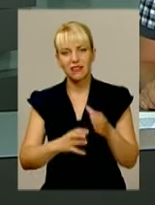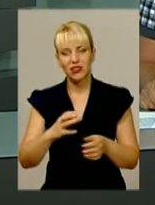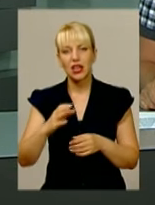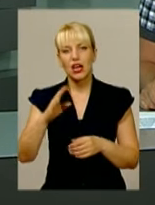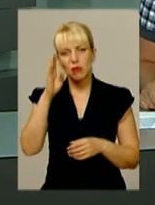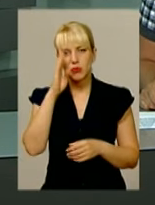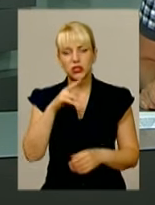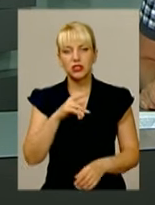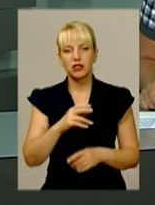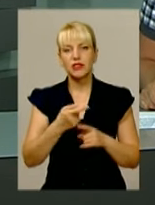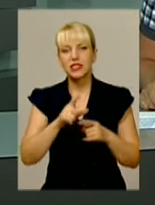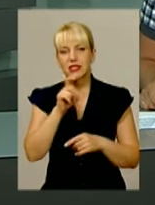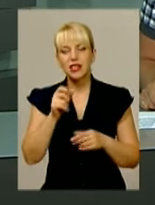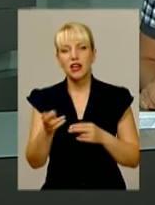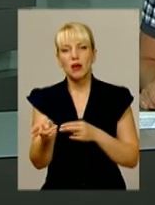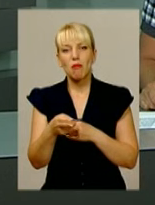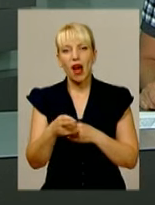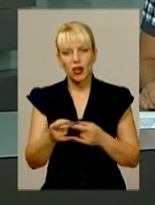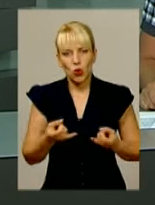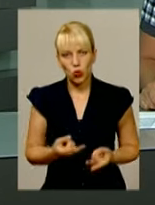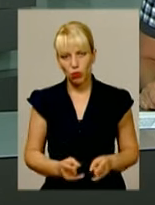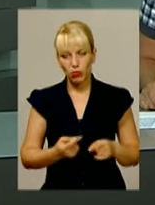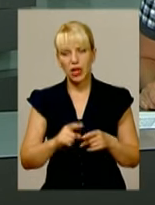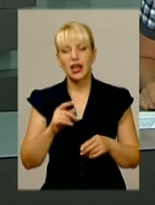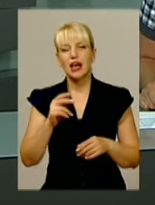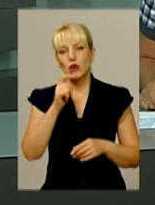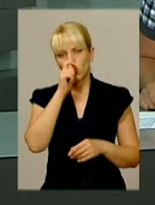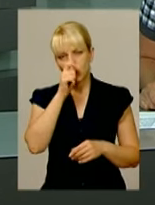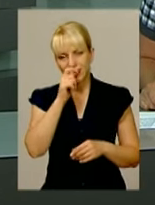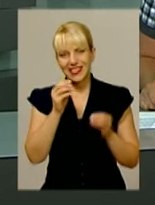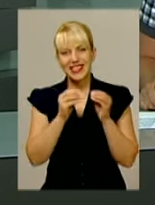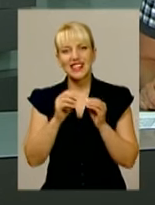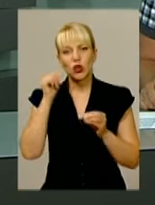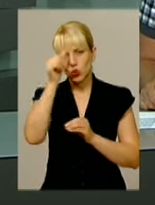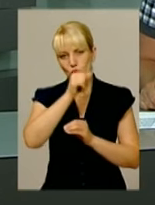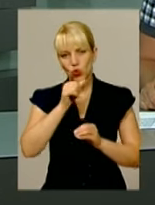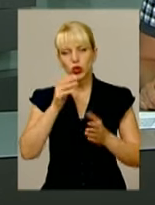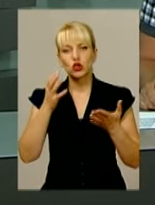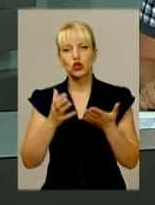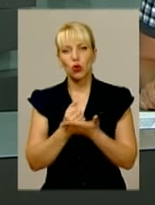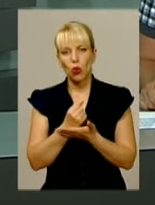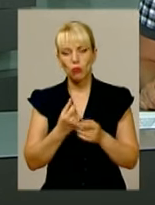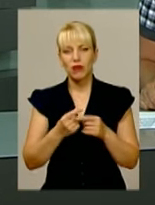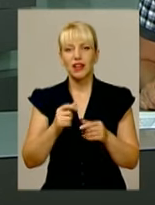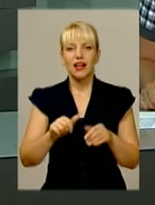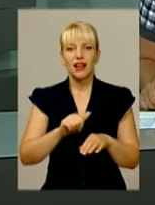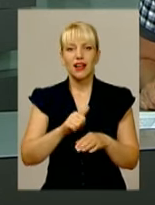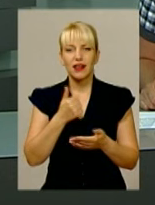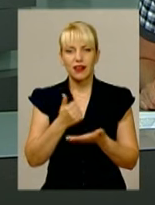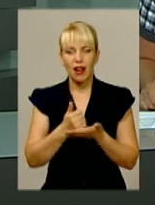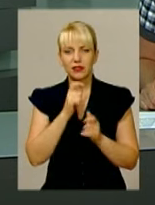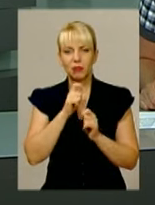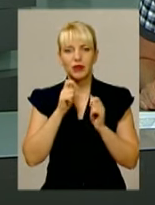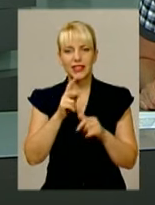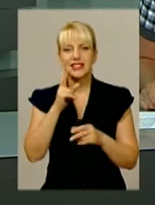Маріуполя. В квітні 2010 року на Міжнародному фестивалі підводного зображення «Срібна акула» здобув гран-прі за найкращу підводну